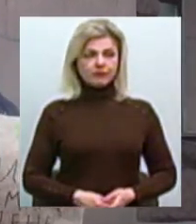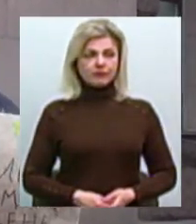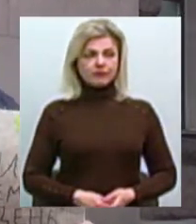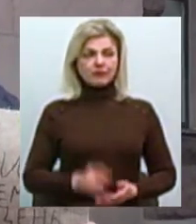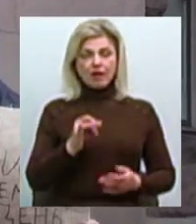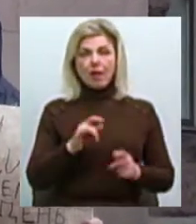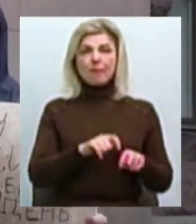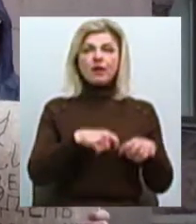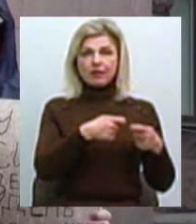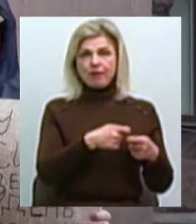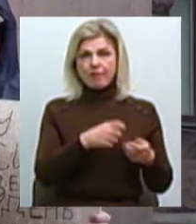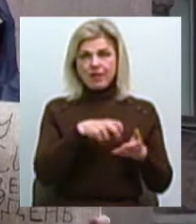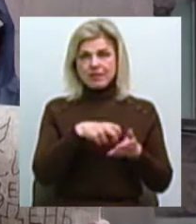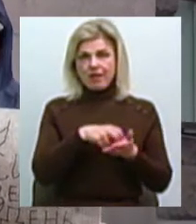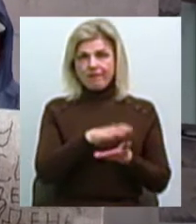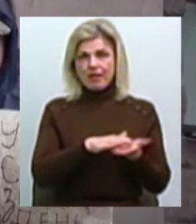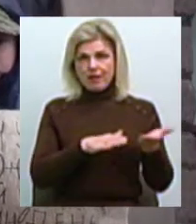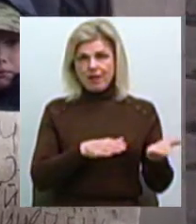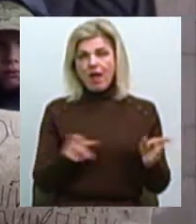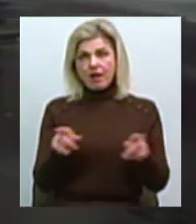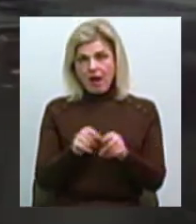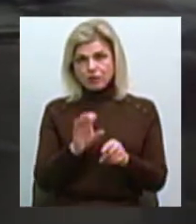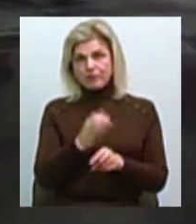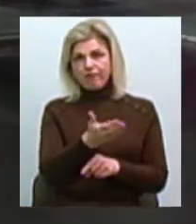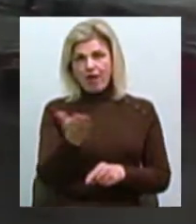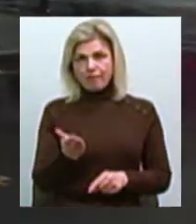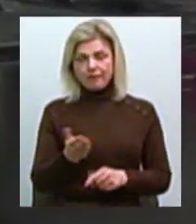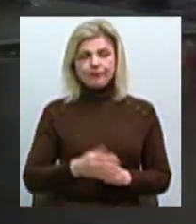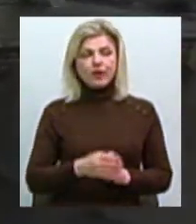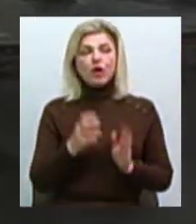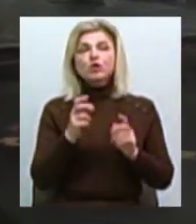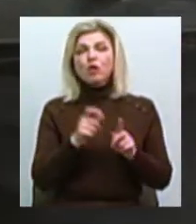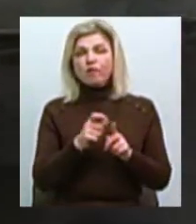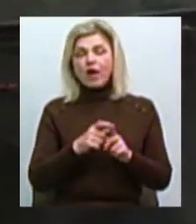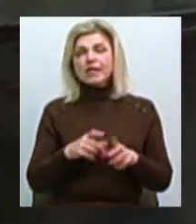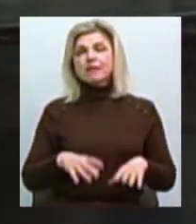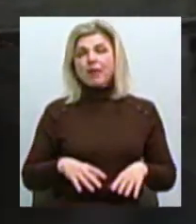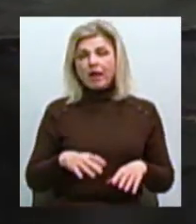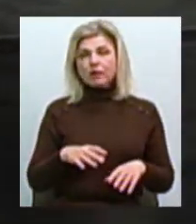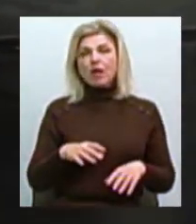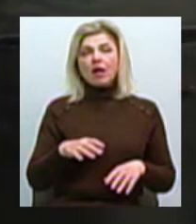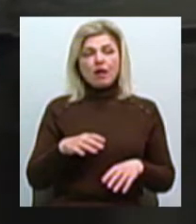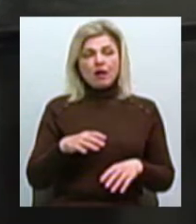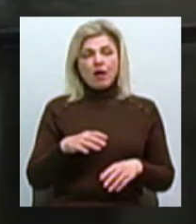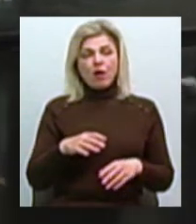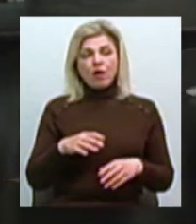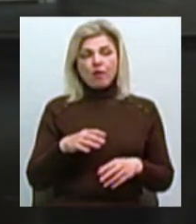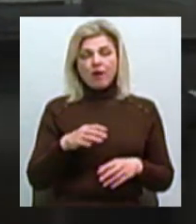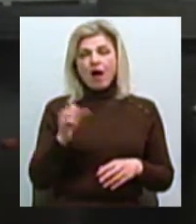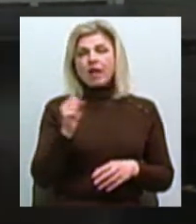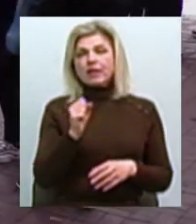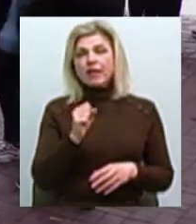І передамо звернення разом з вами». За словами інспектора сектору превентивної комунікації Андрія